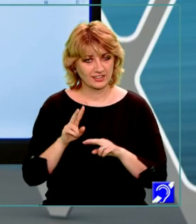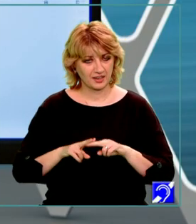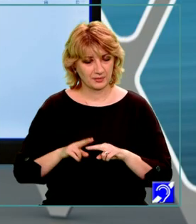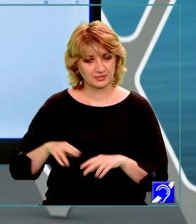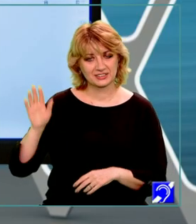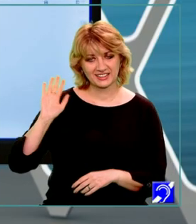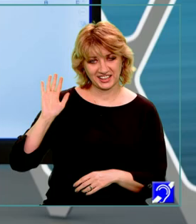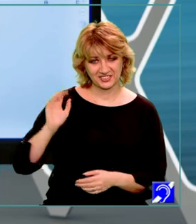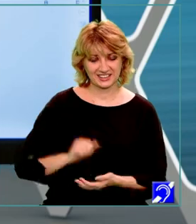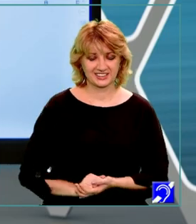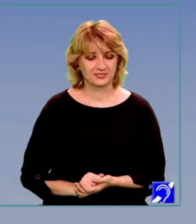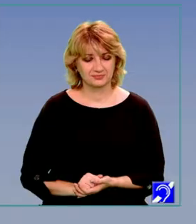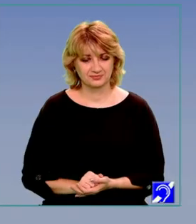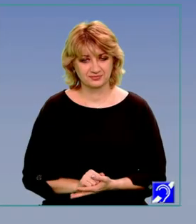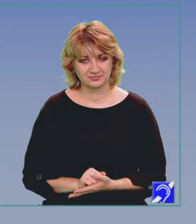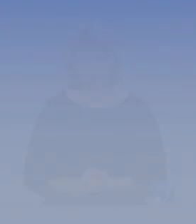revedere!